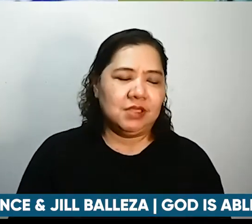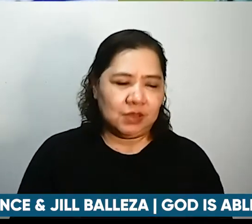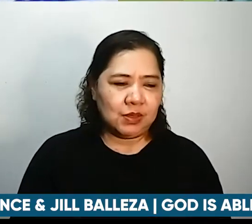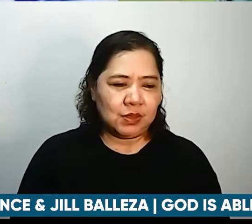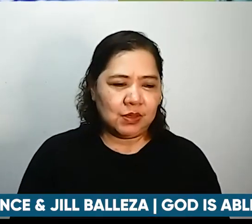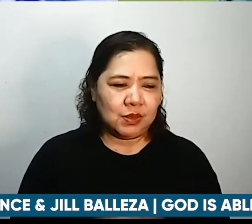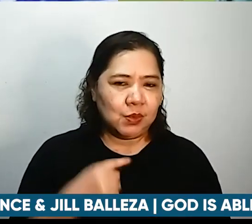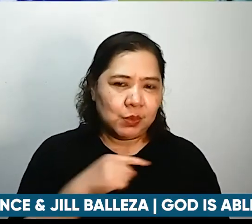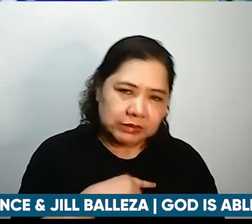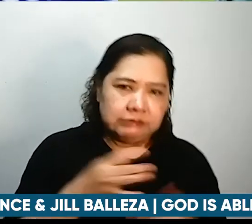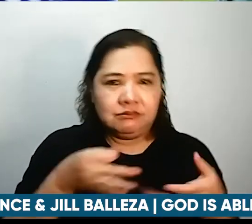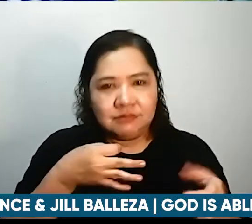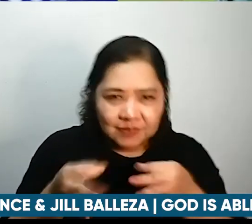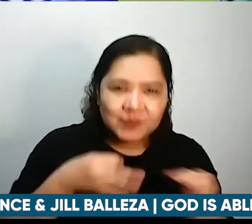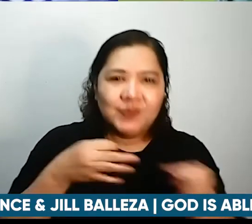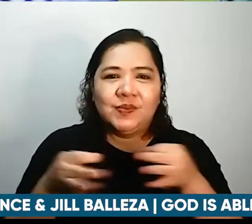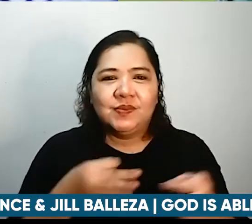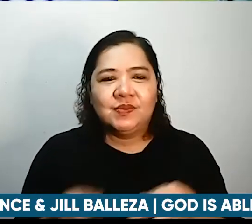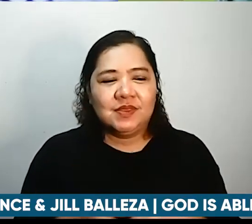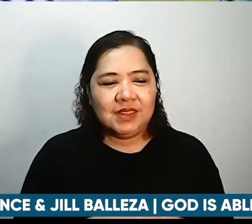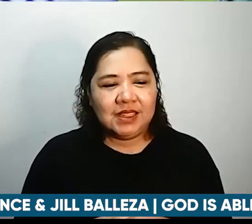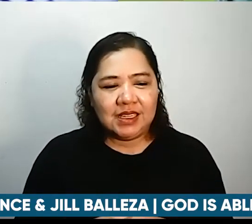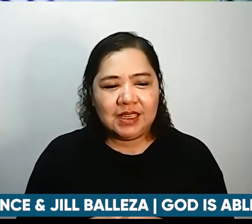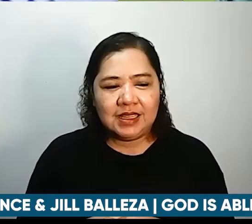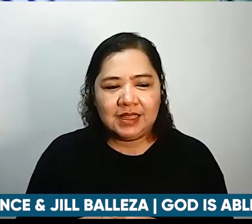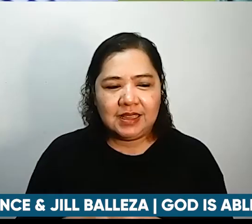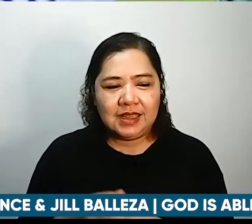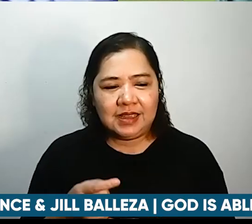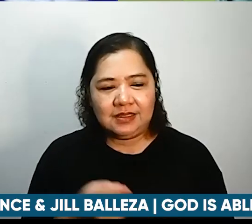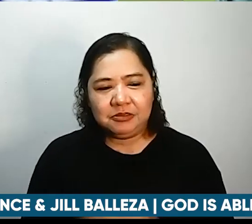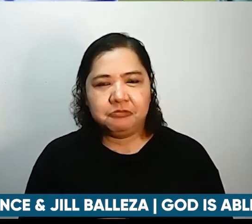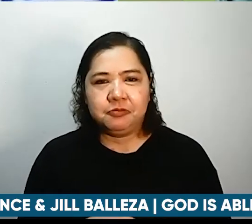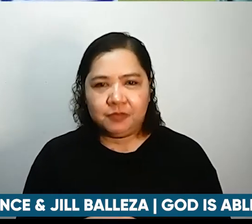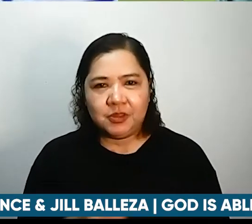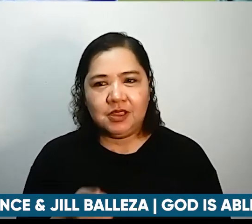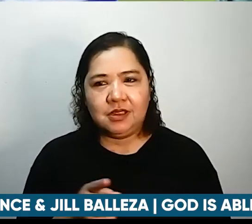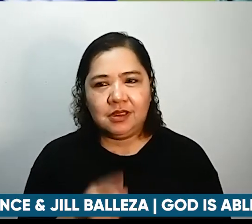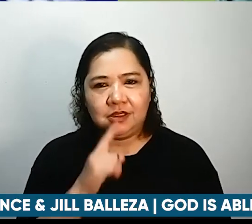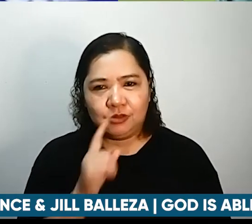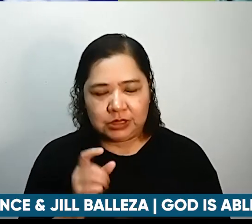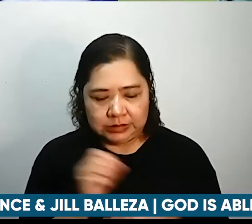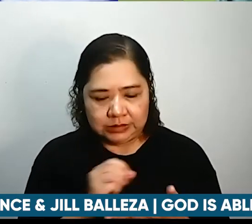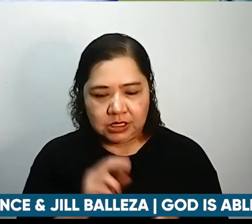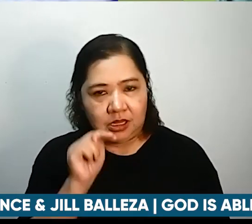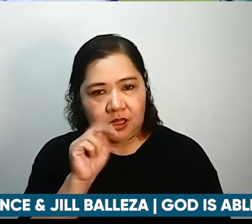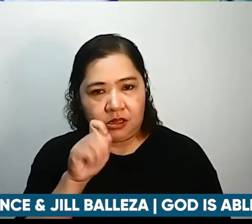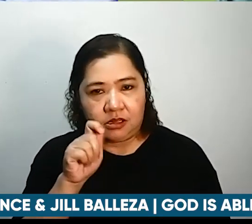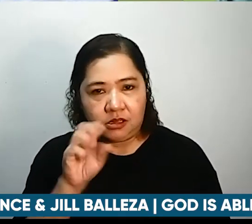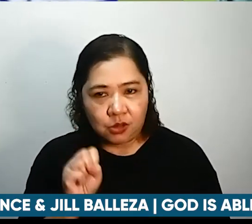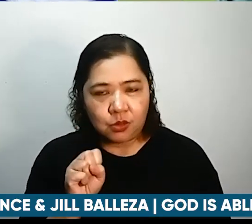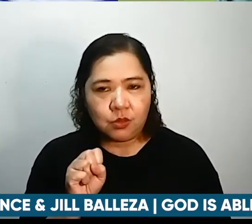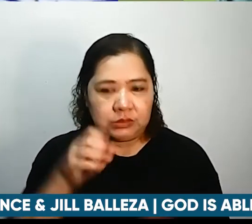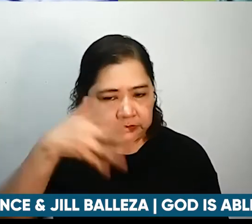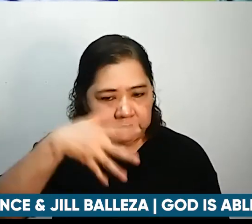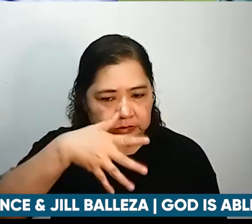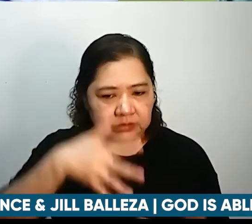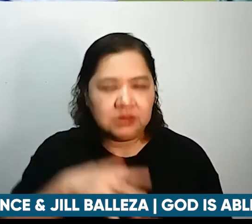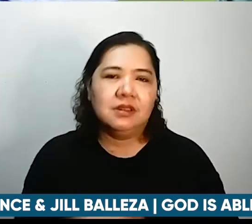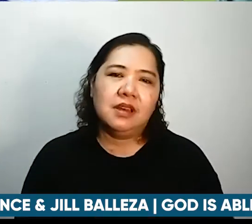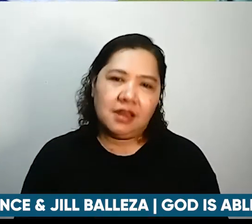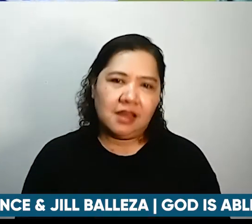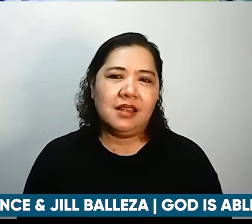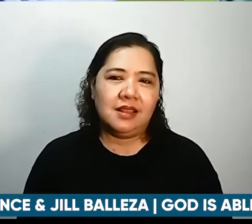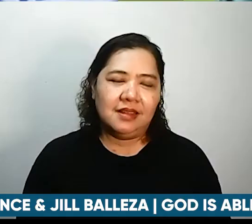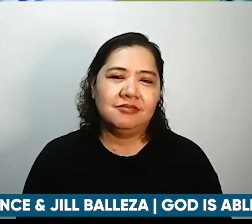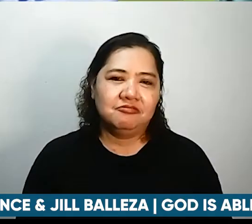kami yung nag ano nag nagnonote kami yung nag-aaral so talagang